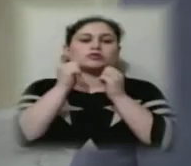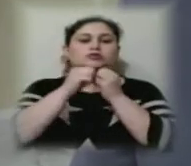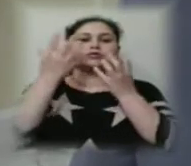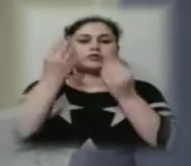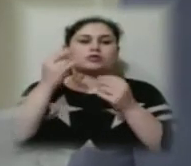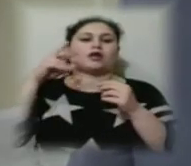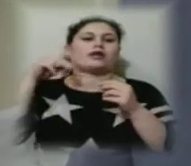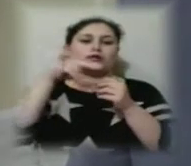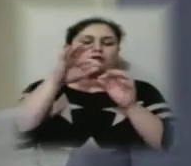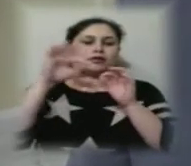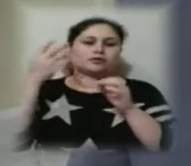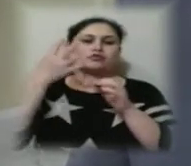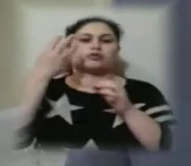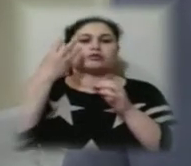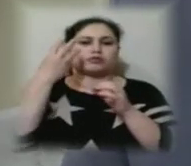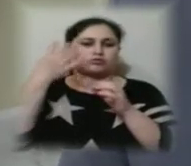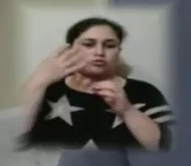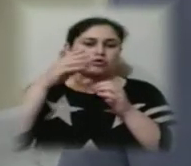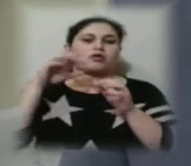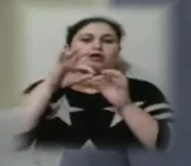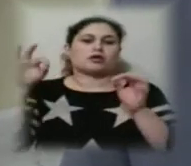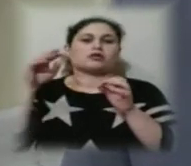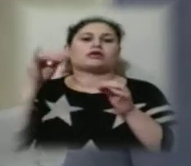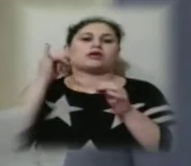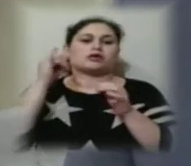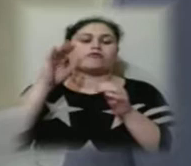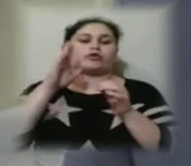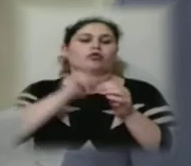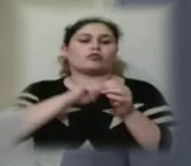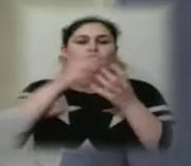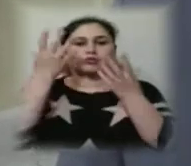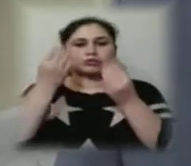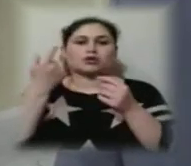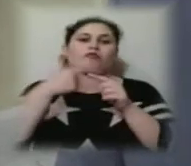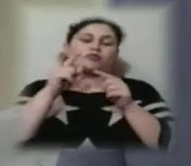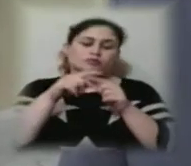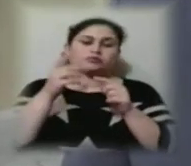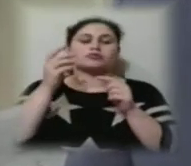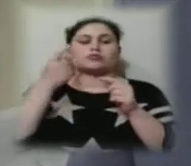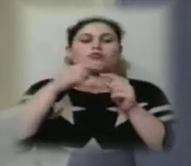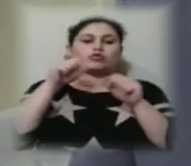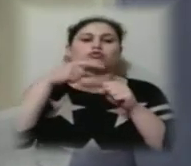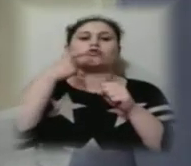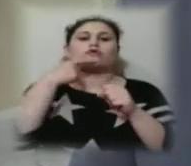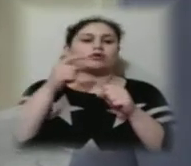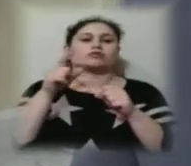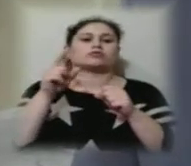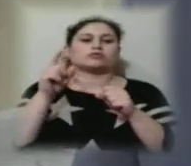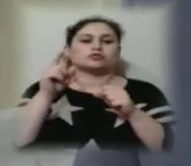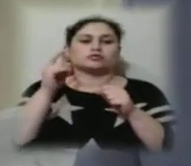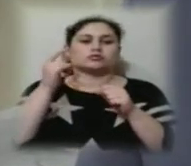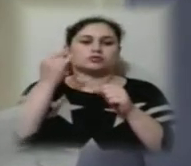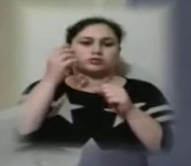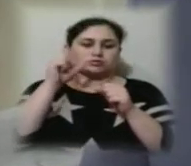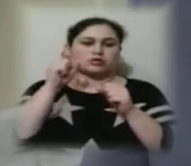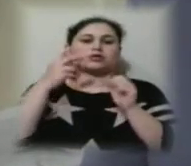40 тролейбусів в робочі дні. В принципі, на сьогоднішній день можна говорити про те, що з сіма тролейбусних